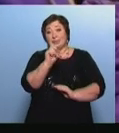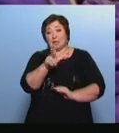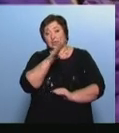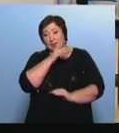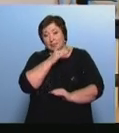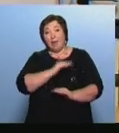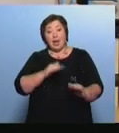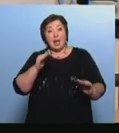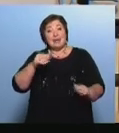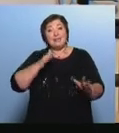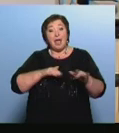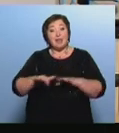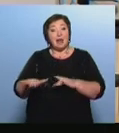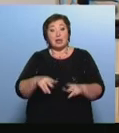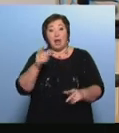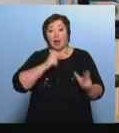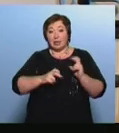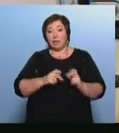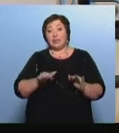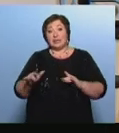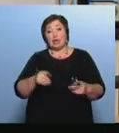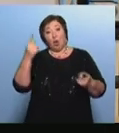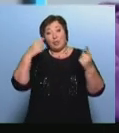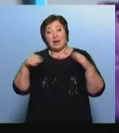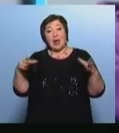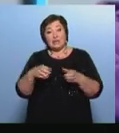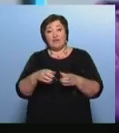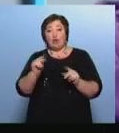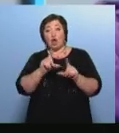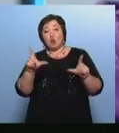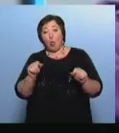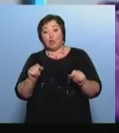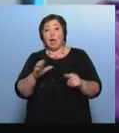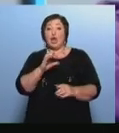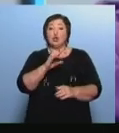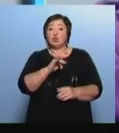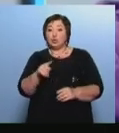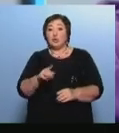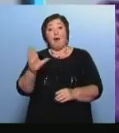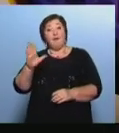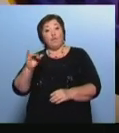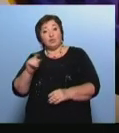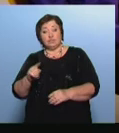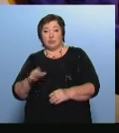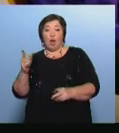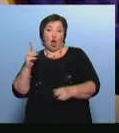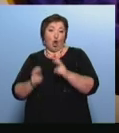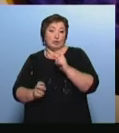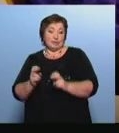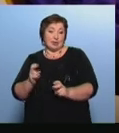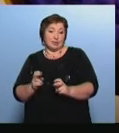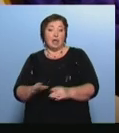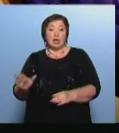деятельность Академии – это реализация корпоративной программы предприятия Школа, СУС, ВУЗ, Концерн И уникальный проект в сфере доп.